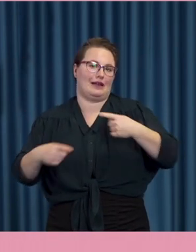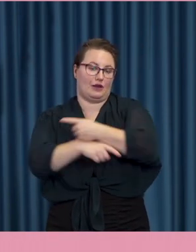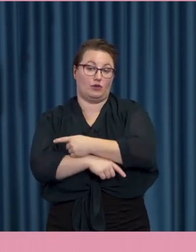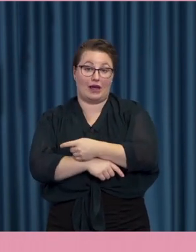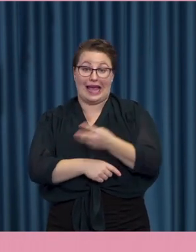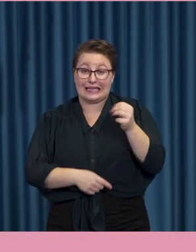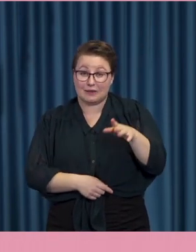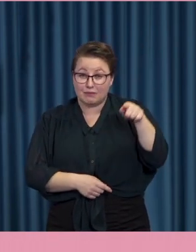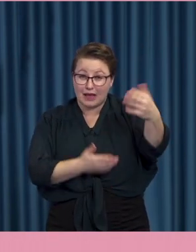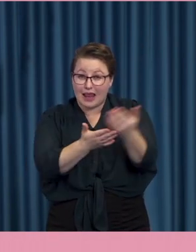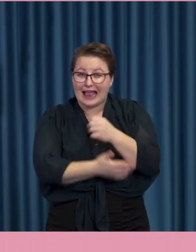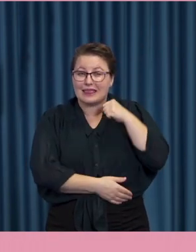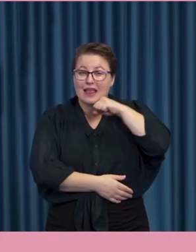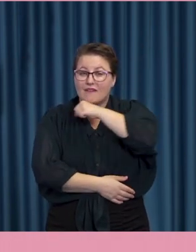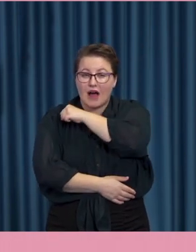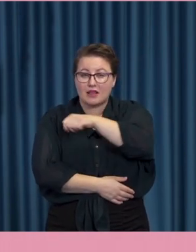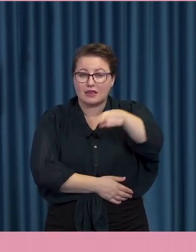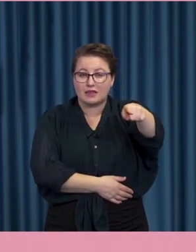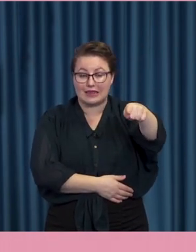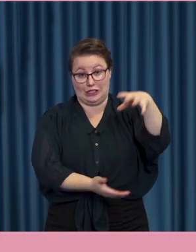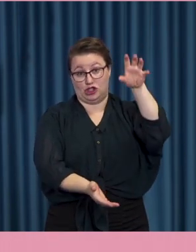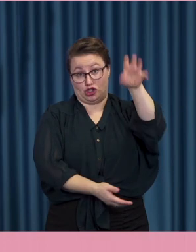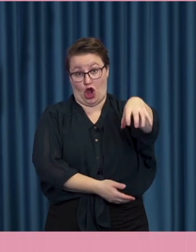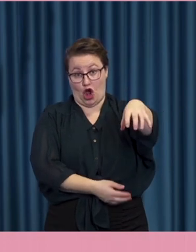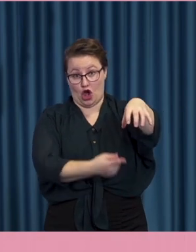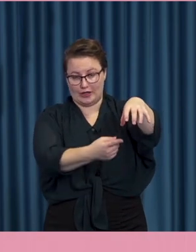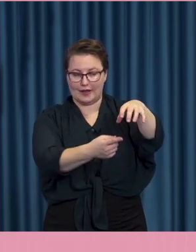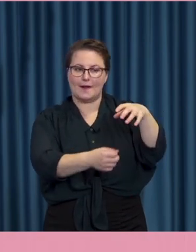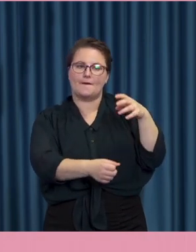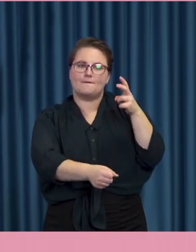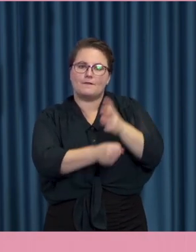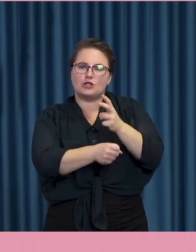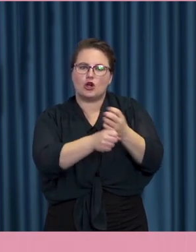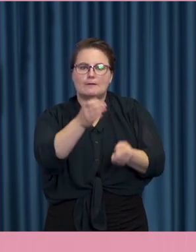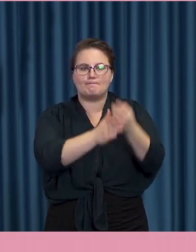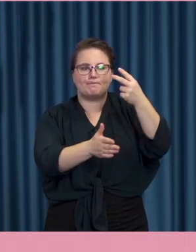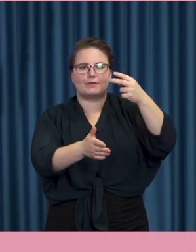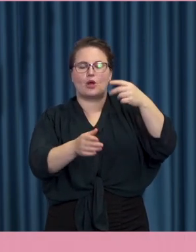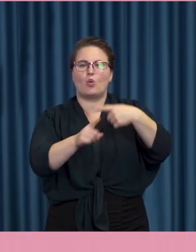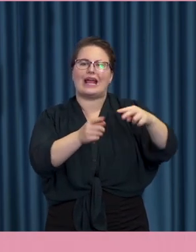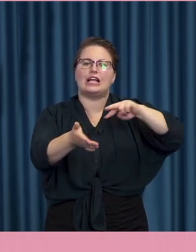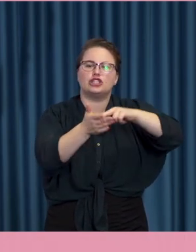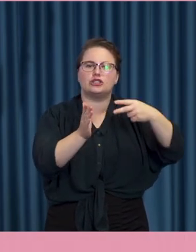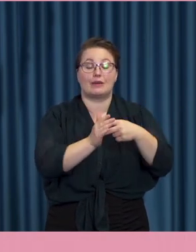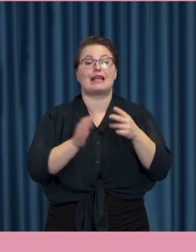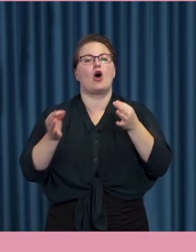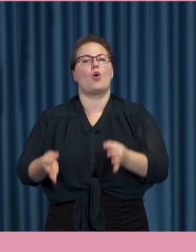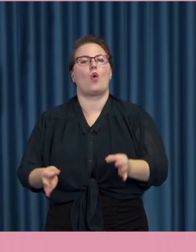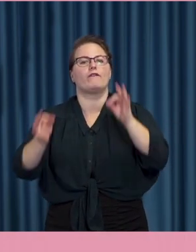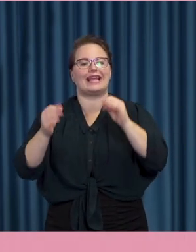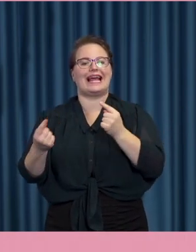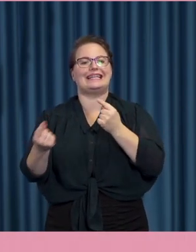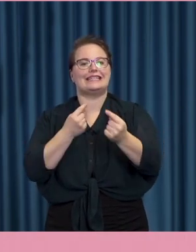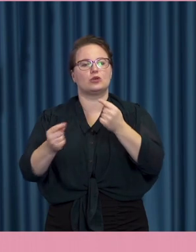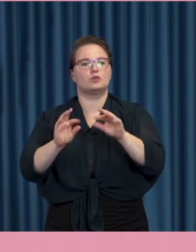försöker man från statligt håll göra system, officiella diskussionsforum. Som